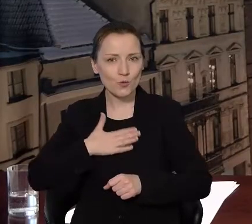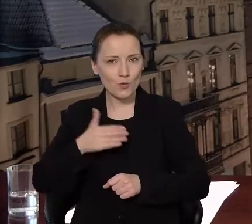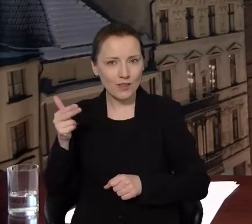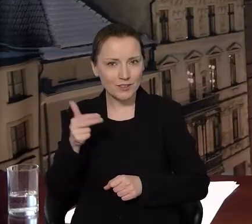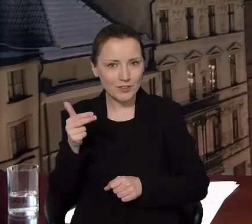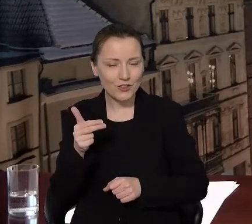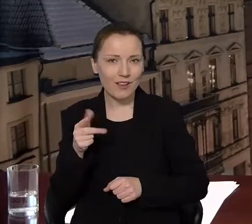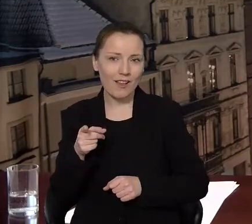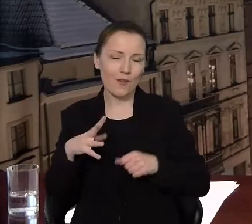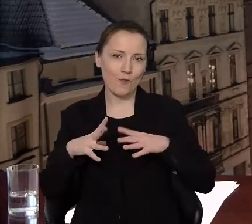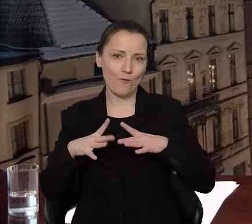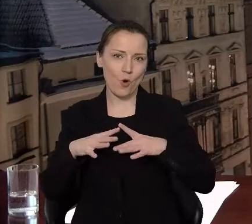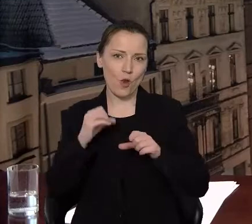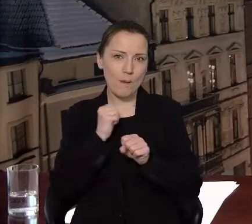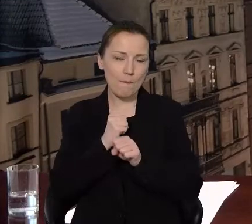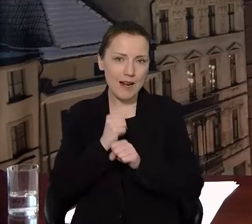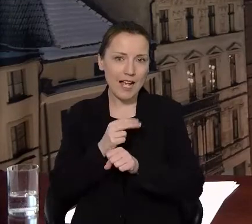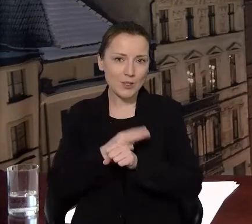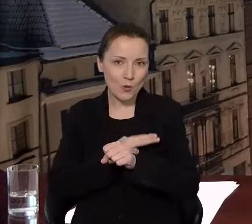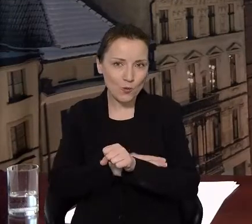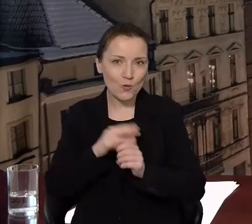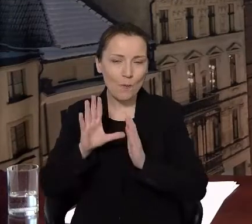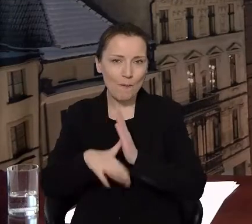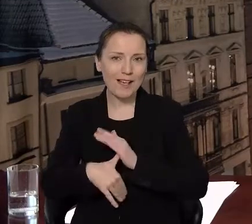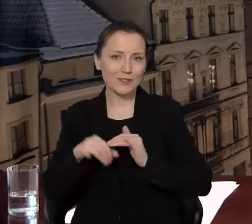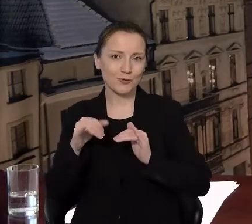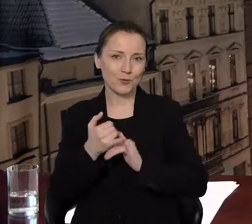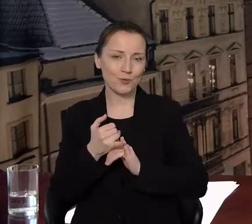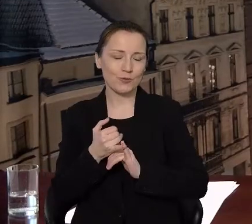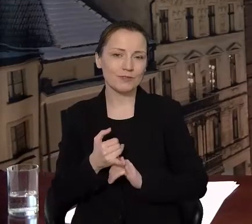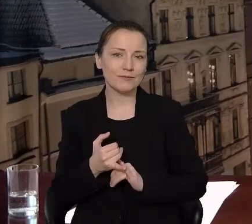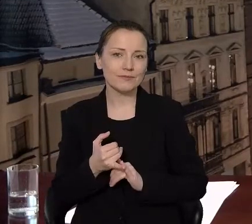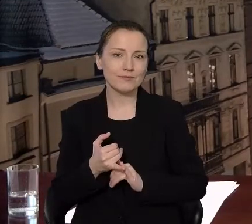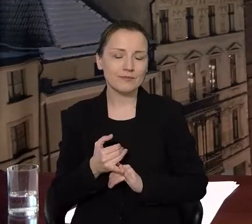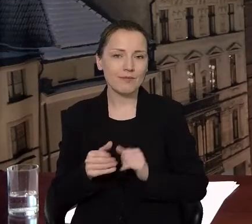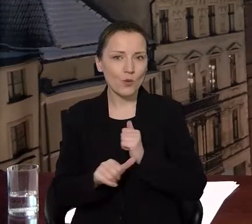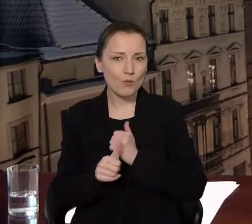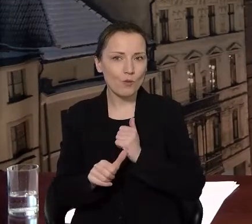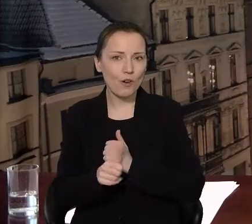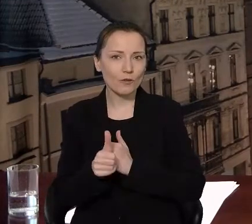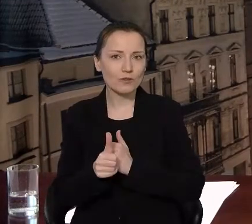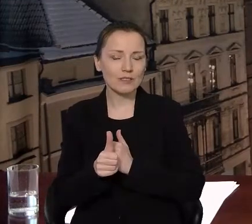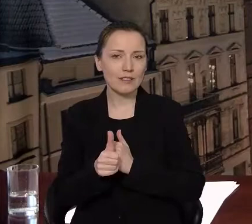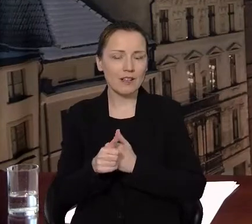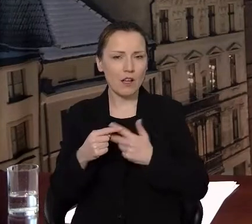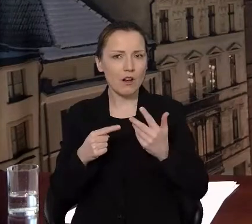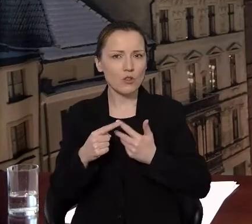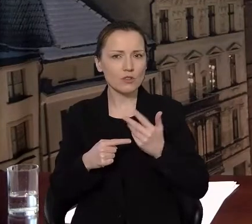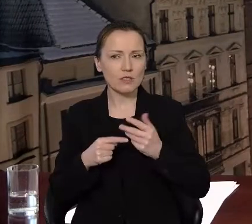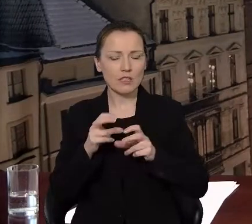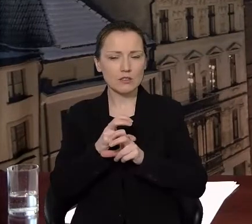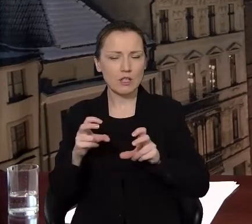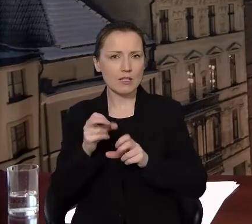niedziela, to są dni wolne od pracy w Urzędzie Miasta Torunia, ze względu na tak zwane rozliczanie czasu